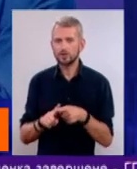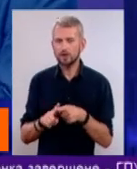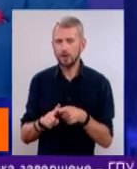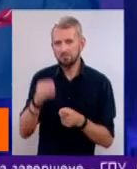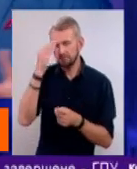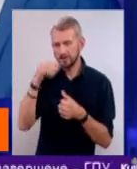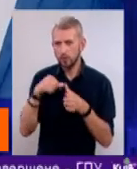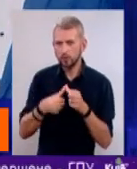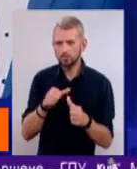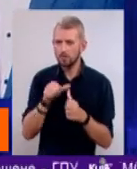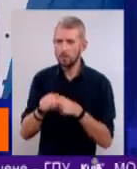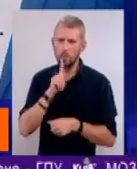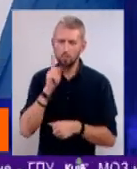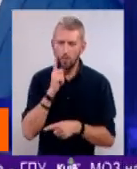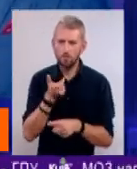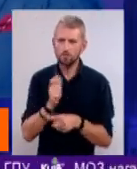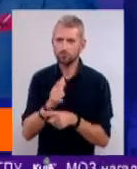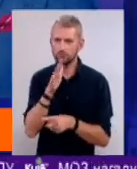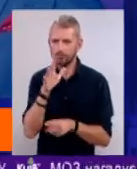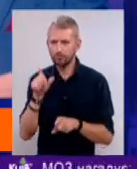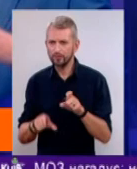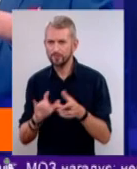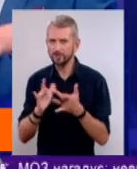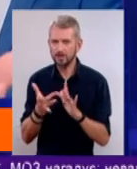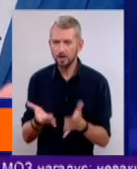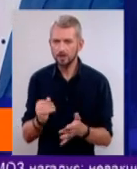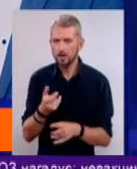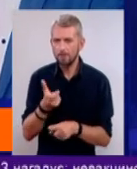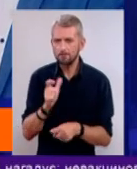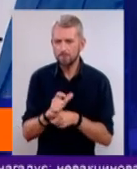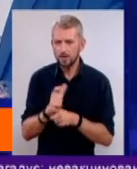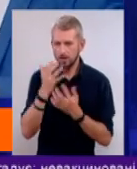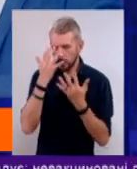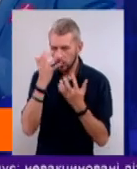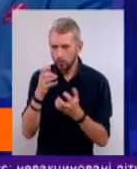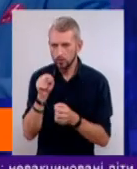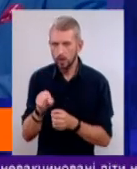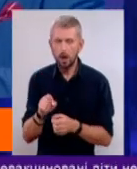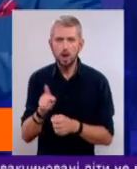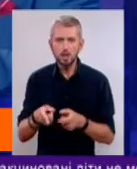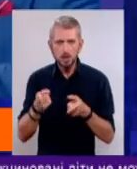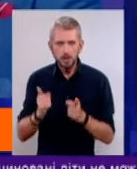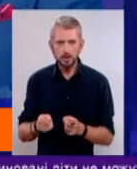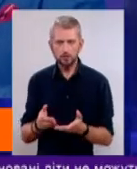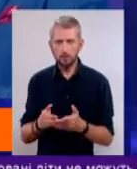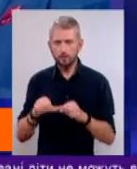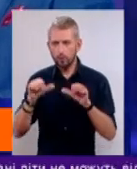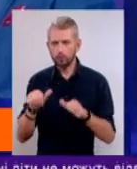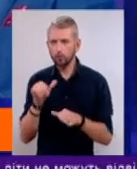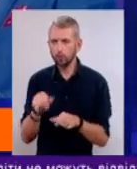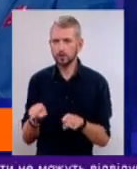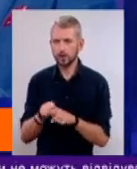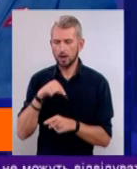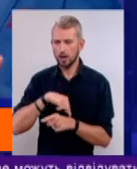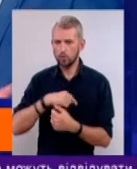стереотип, що саме молодь більше проводить часу в соціальних мережах і більше занурюються туди. Але ж дійсно формується у них такий певний